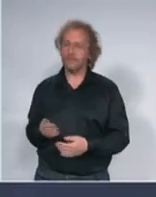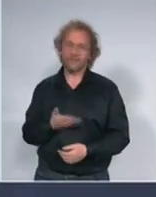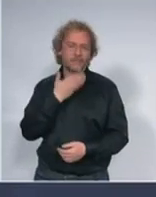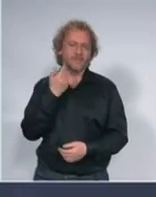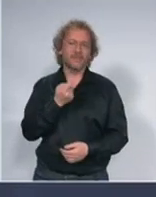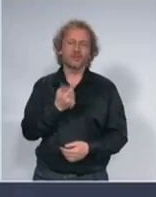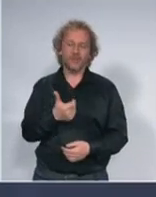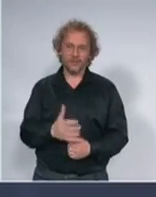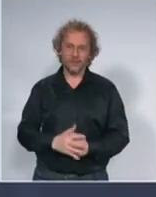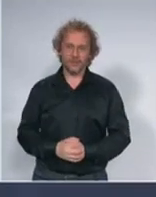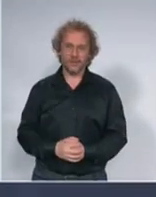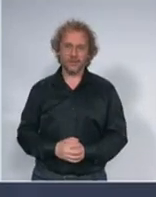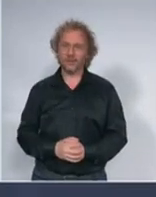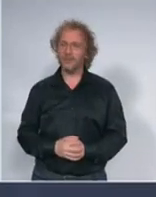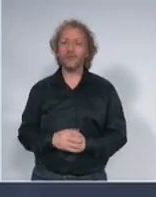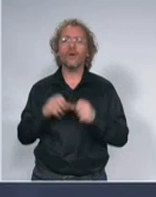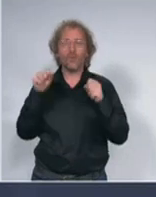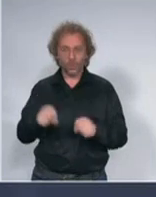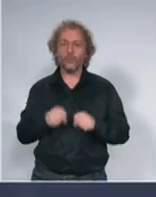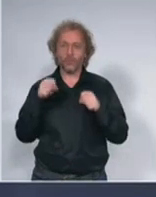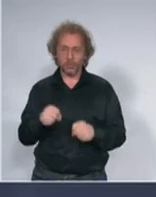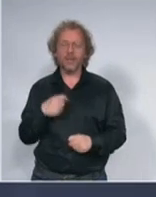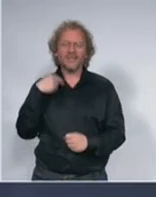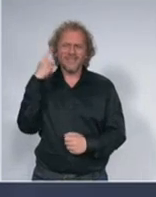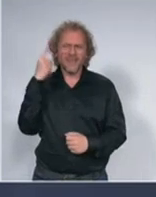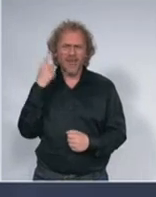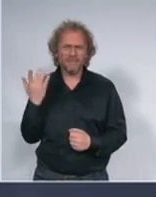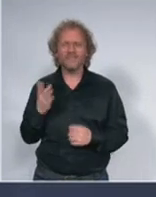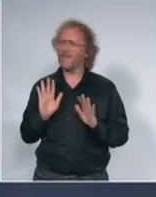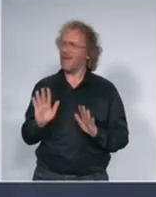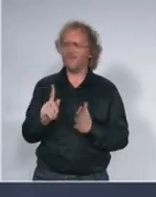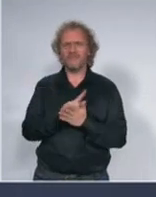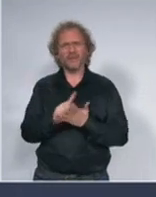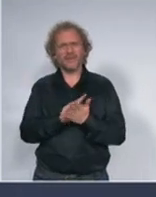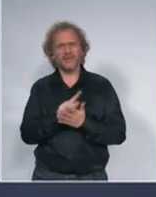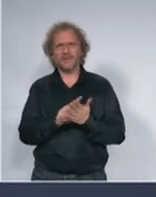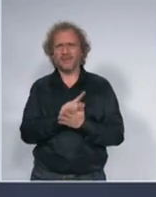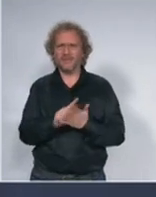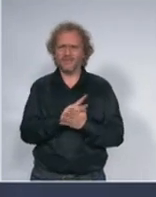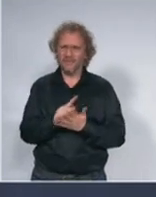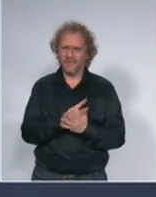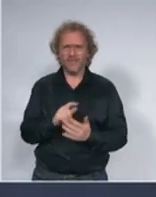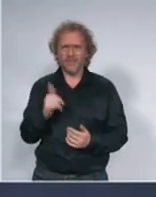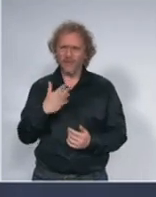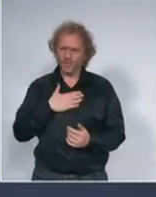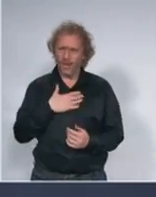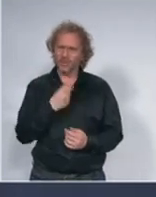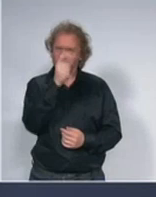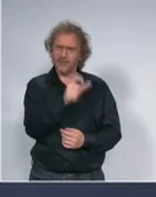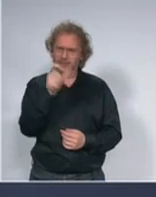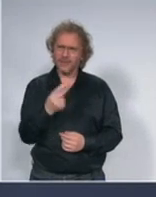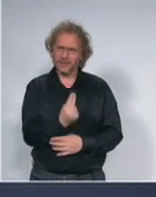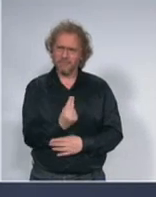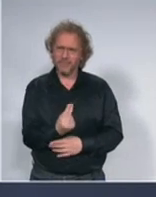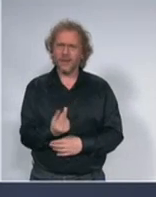opet grubo je znam ali u ovom trenutku oni su naše državljani ali i Republika Srbija